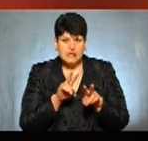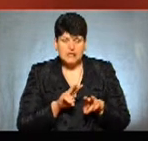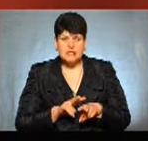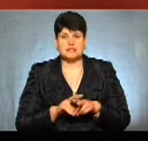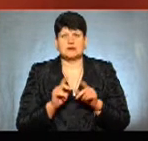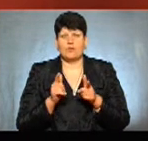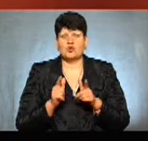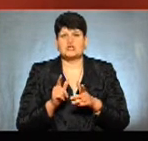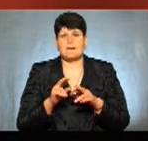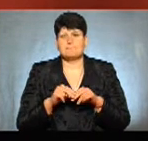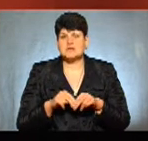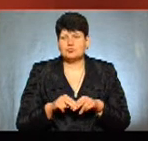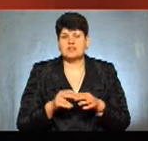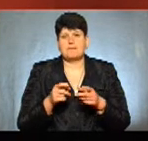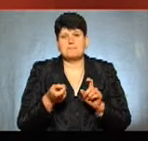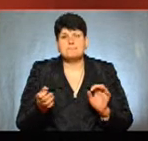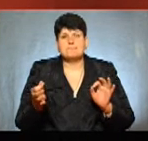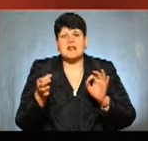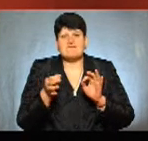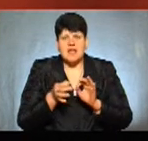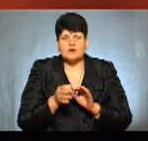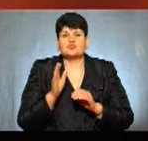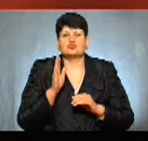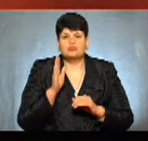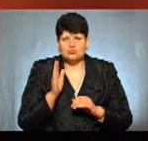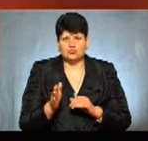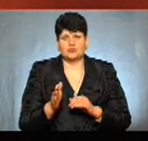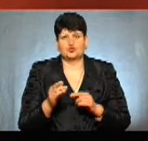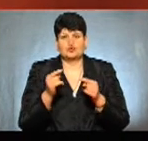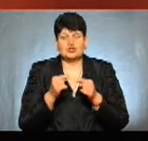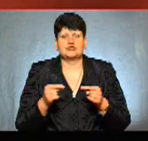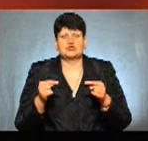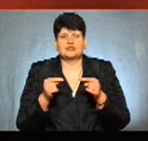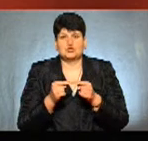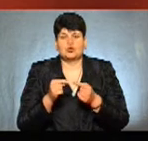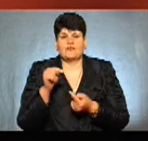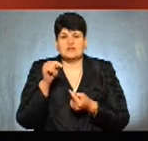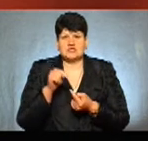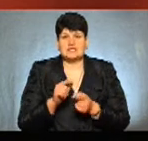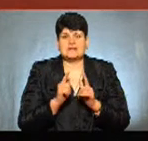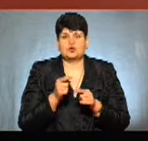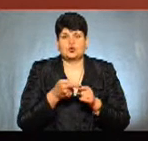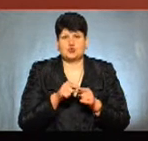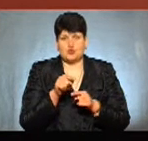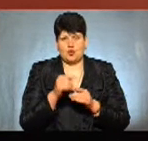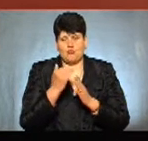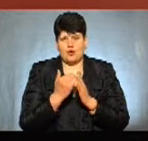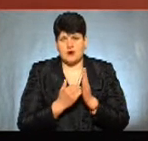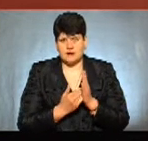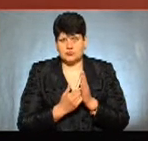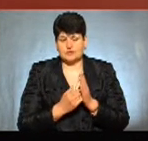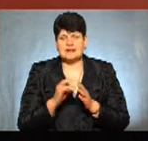погодження паспортів прив'язок тимчасових споруд будуть чітко визначаться згідно цього порядку. З